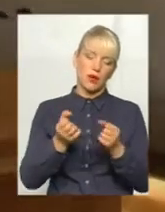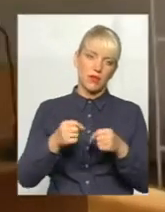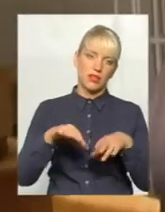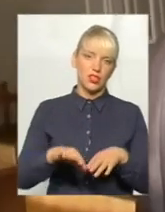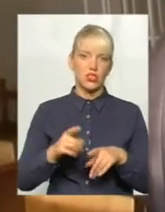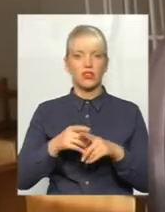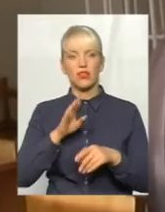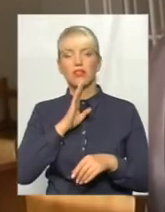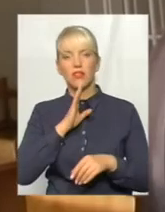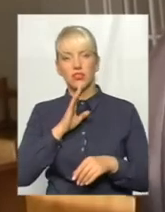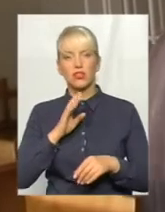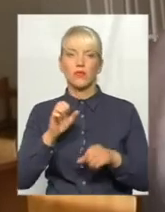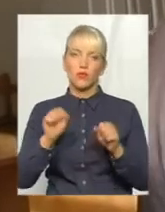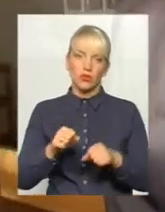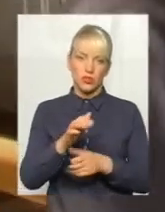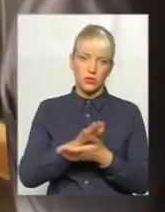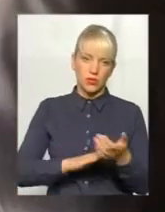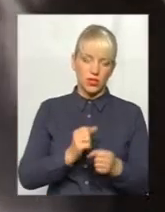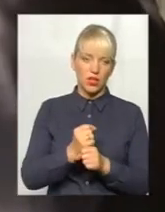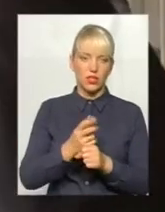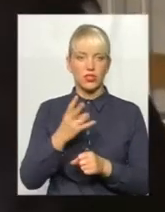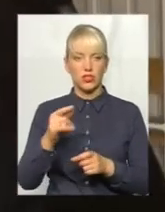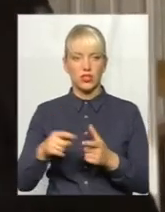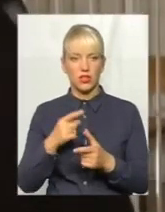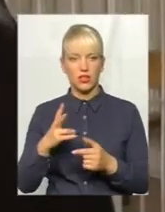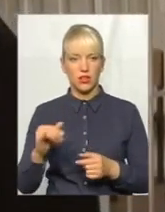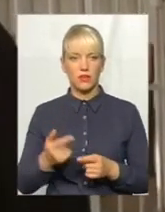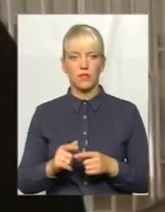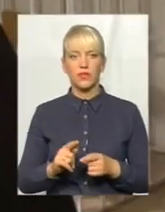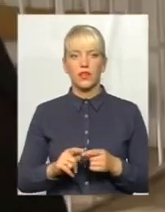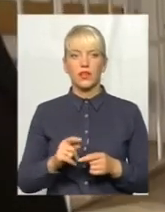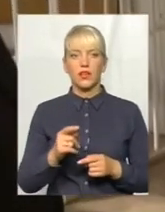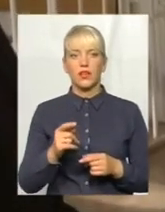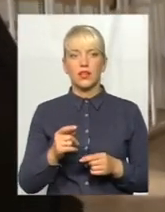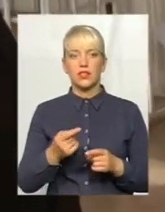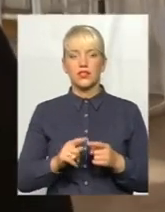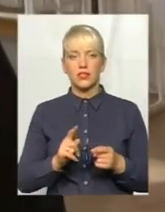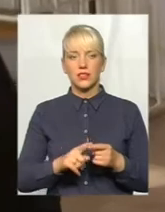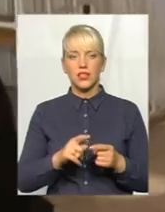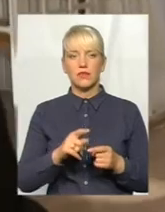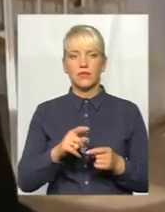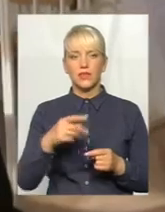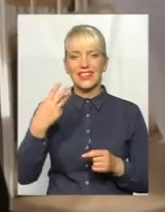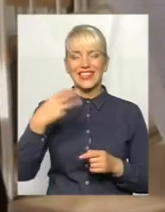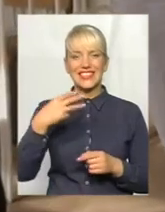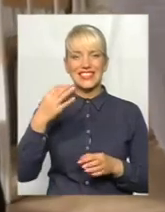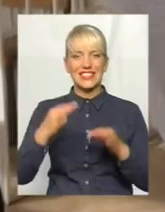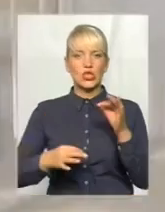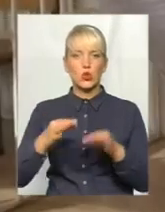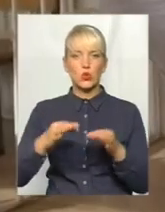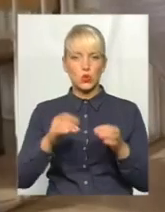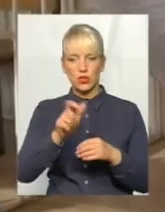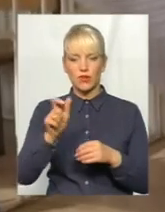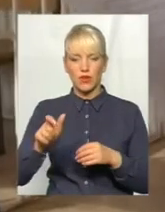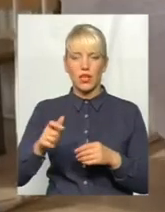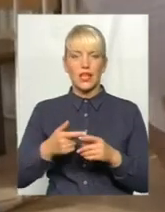Квалифікаційна комісія суддів України оголосила двом суддям і відкрила дисциплінарне впровадження щодо 30 суддів. І от пише